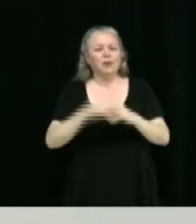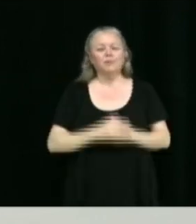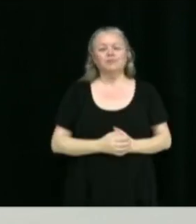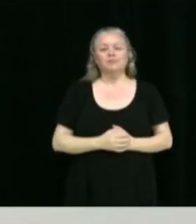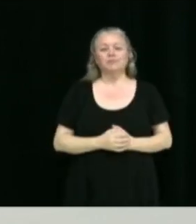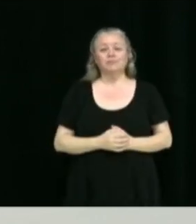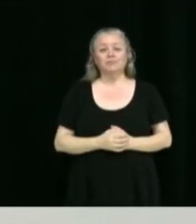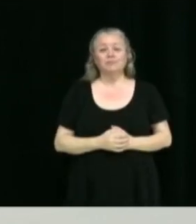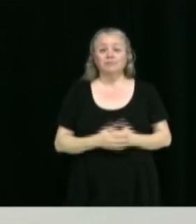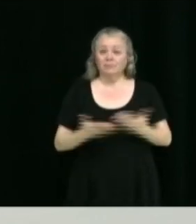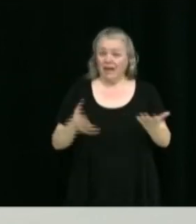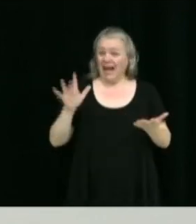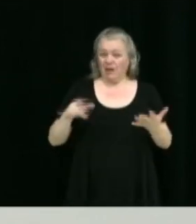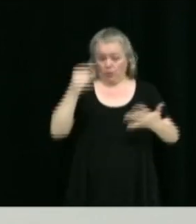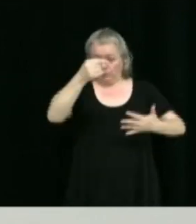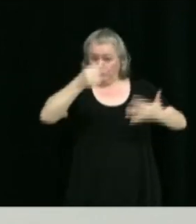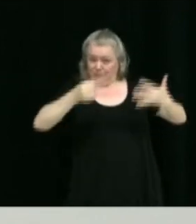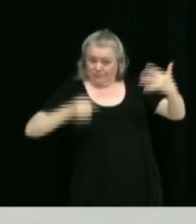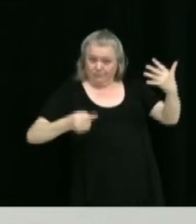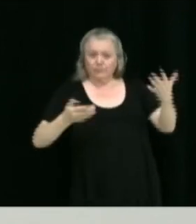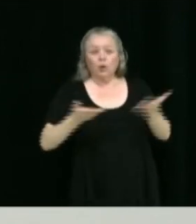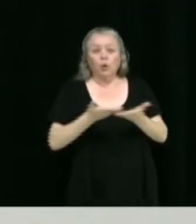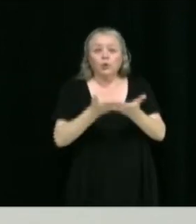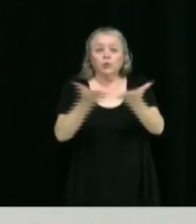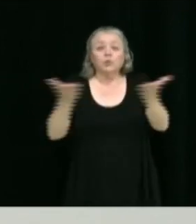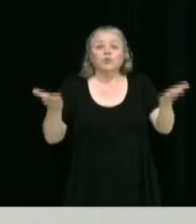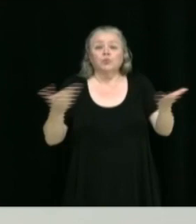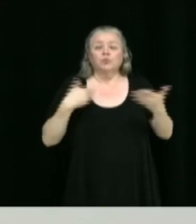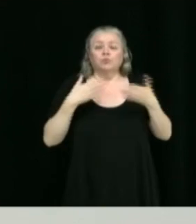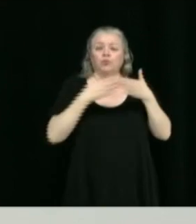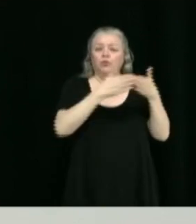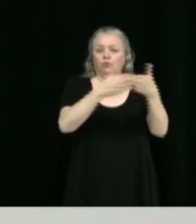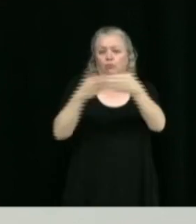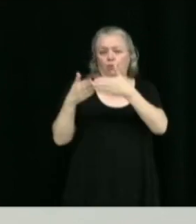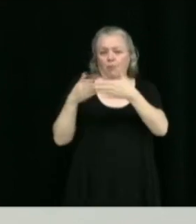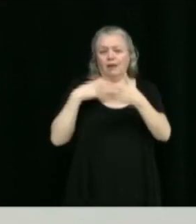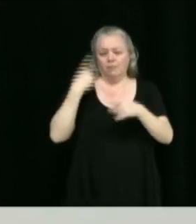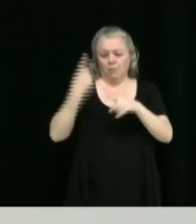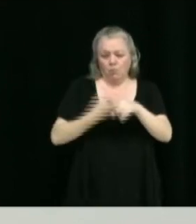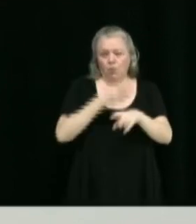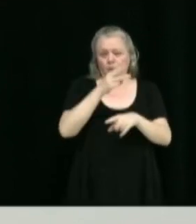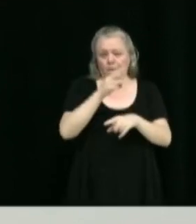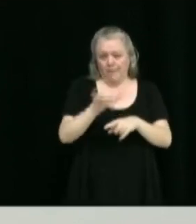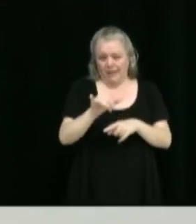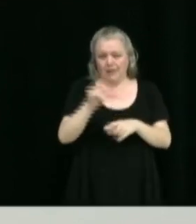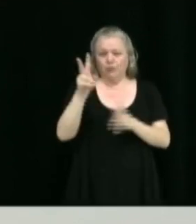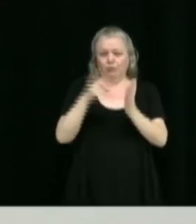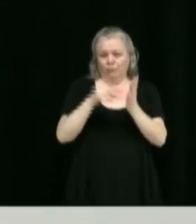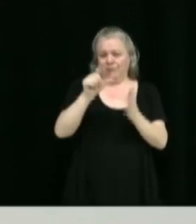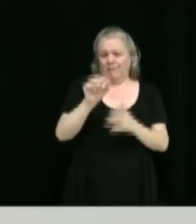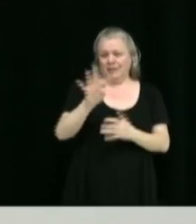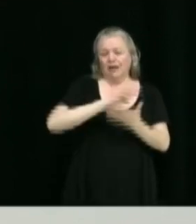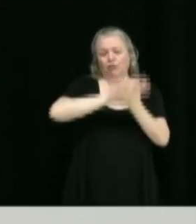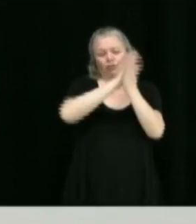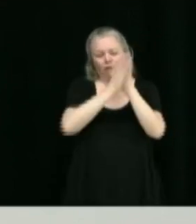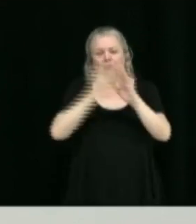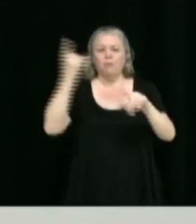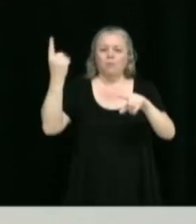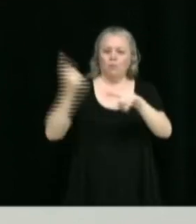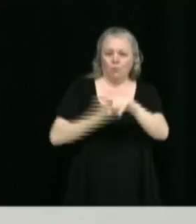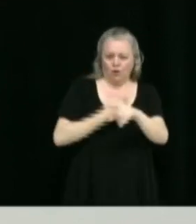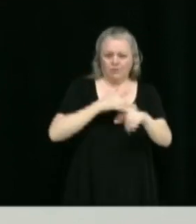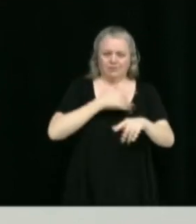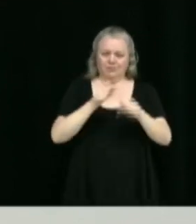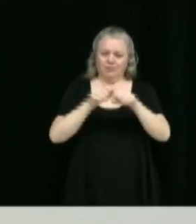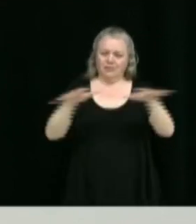on demande de proclamer le mois de mai 2024, le mois de la sensibilisation au mélanome et au cancer